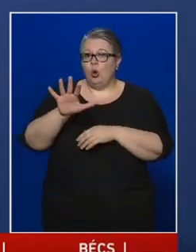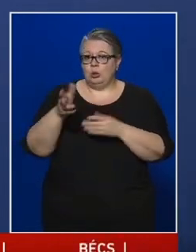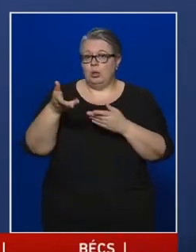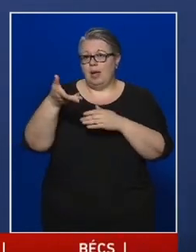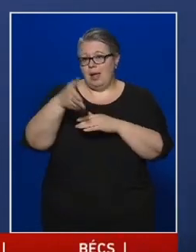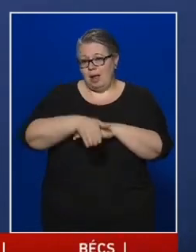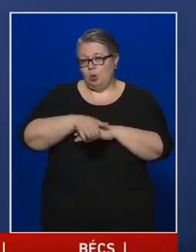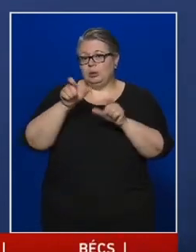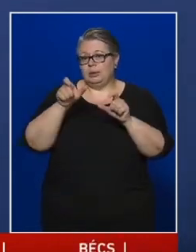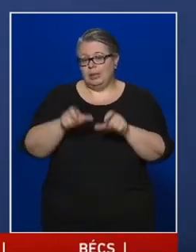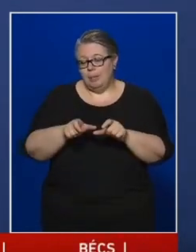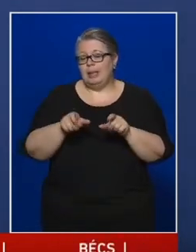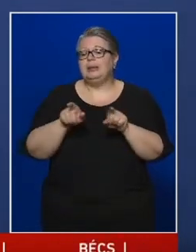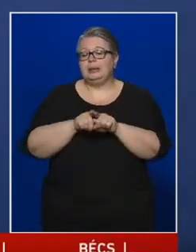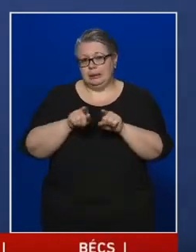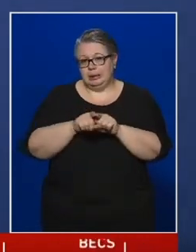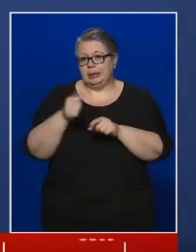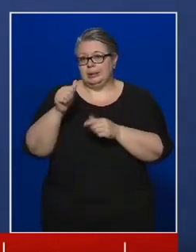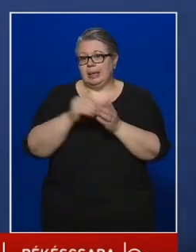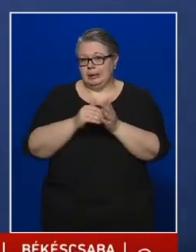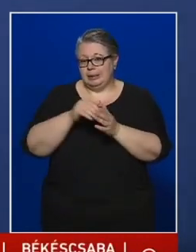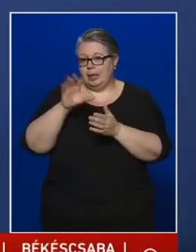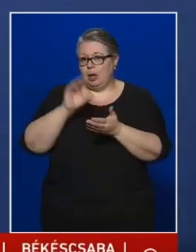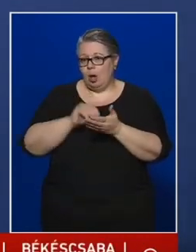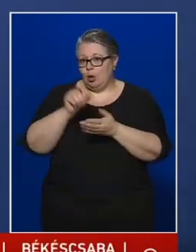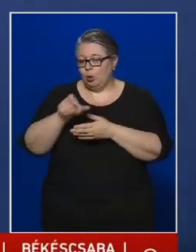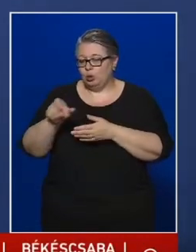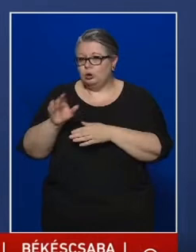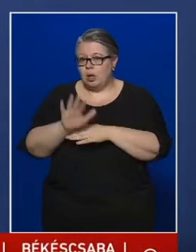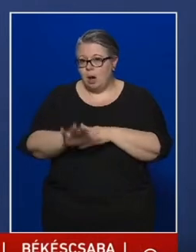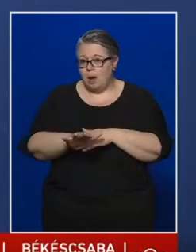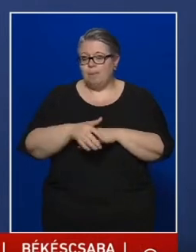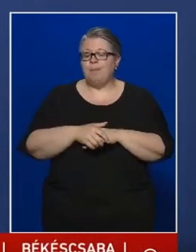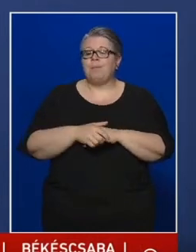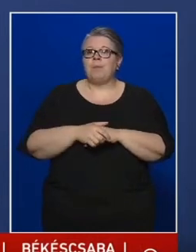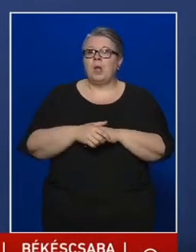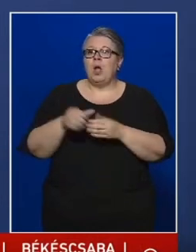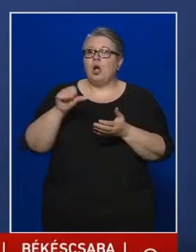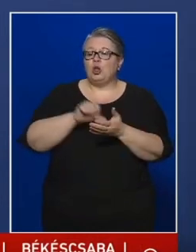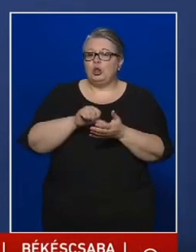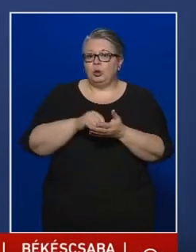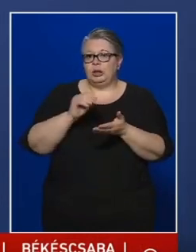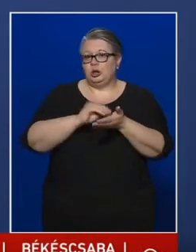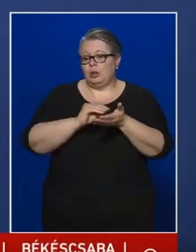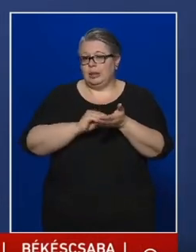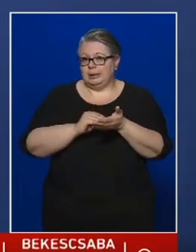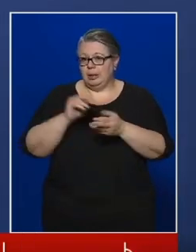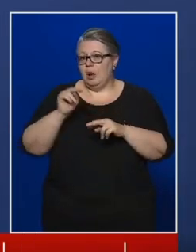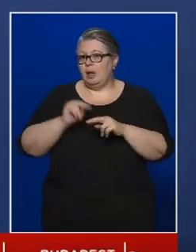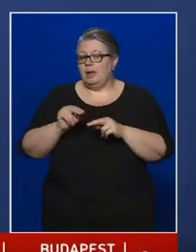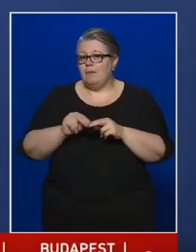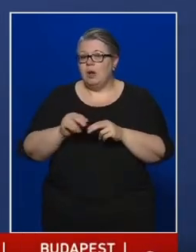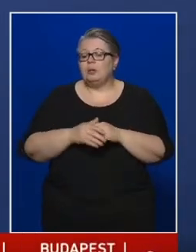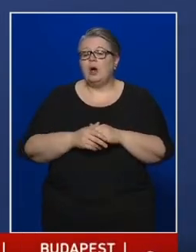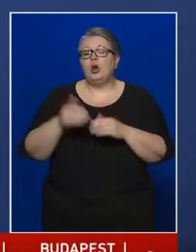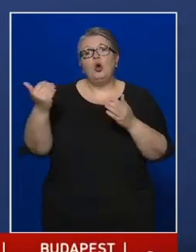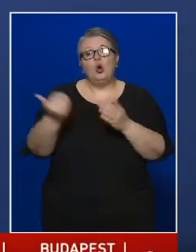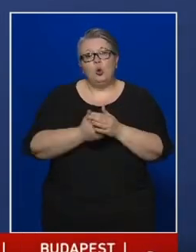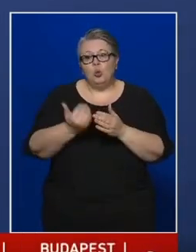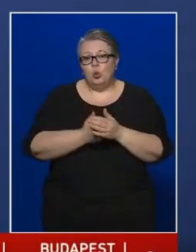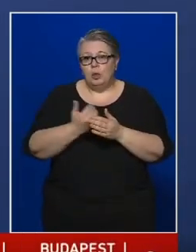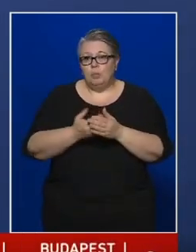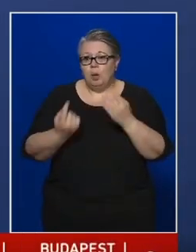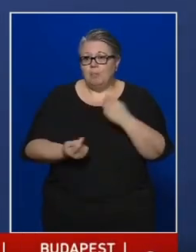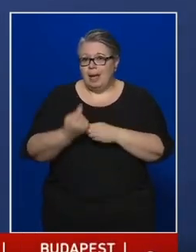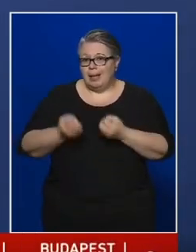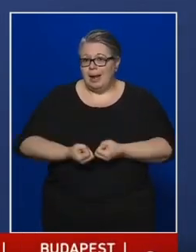elhúnyt szintén százezer lakosra. A Központi Statisztikai Hivatal ismételten